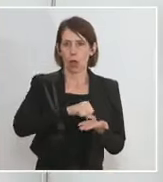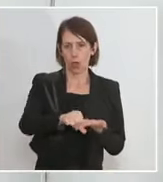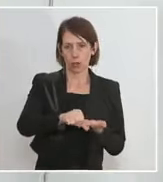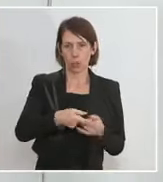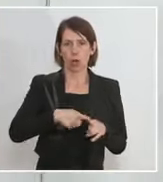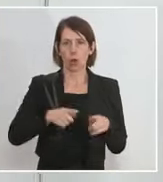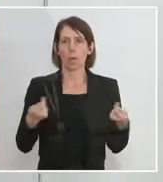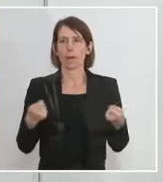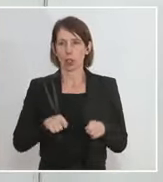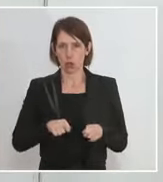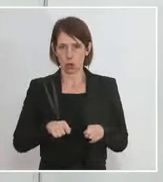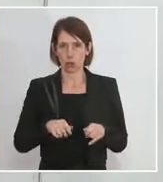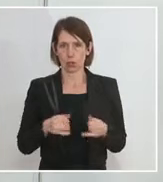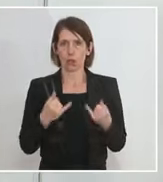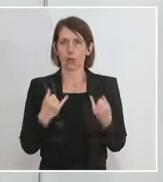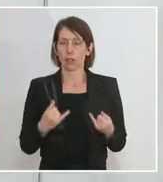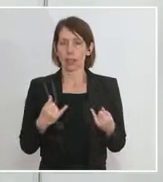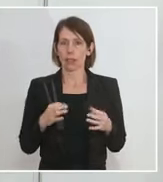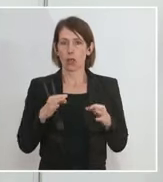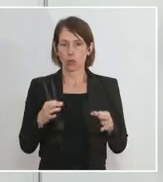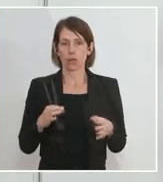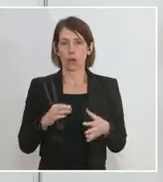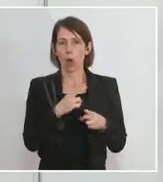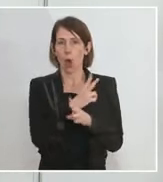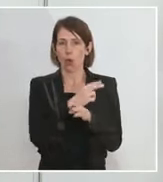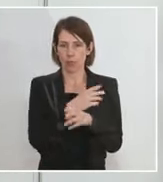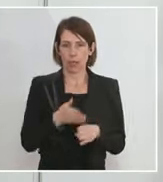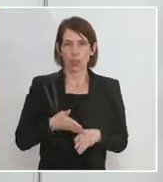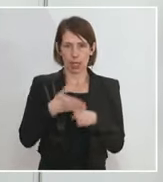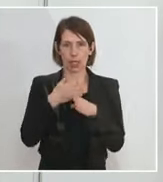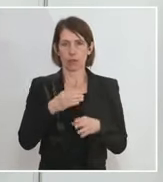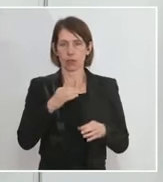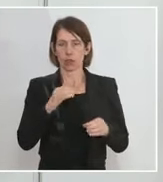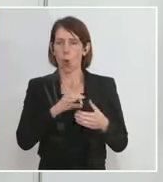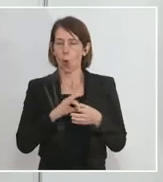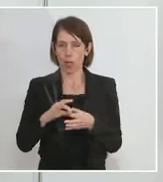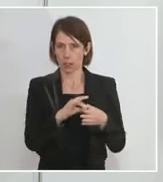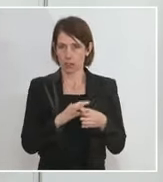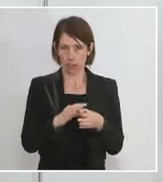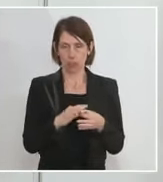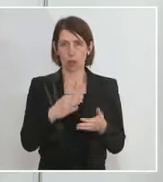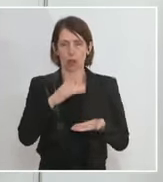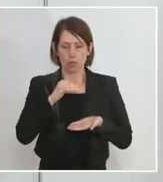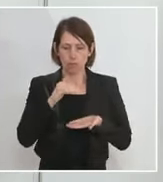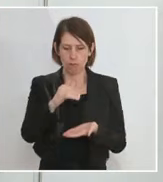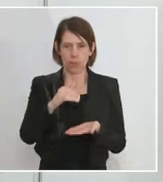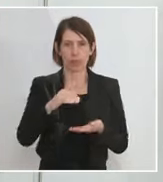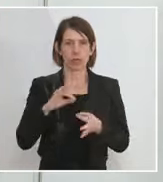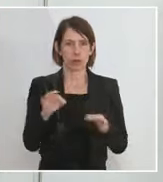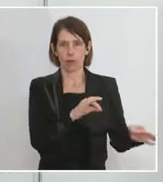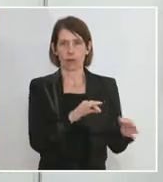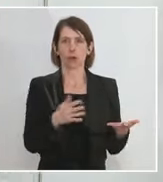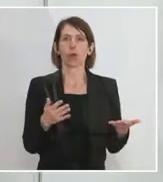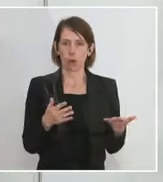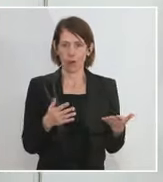stehen für österreichische Hilfsorganisationen so viele Mittel zur Verfügung wie noch nie. Was soll damit geschehen? Also